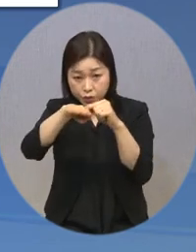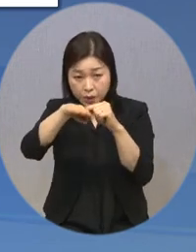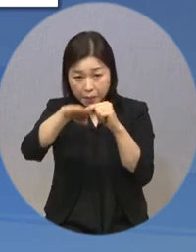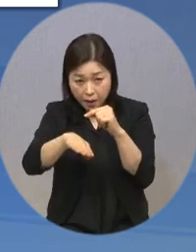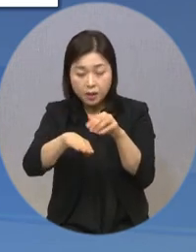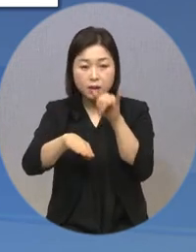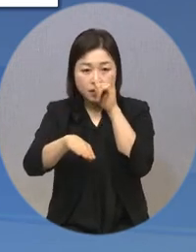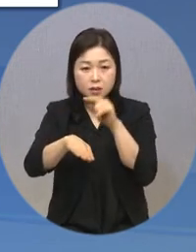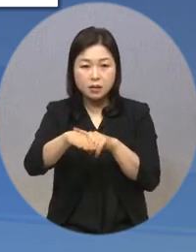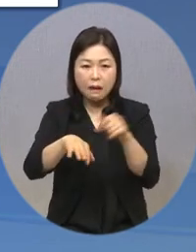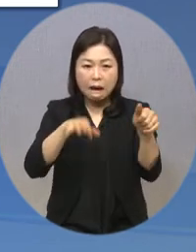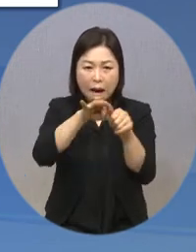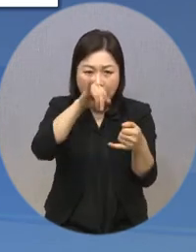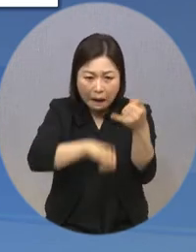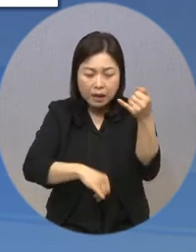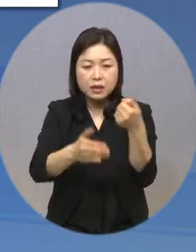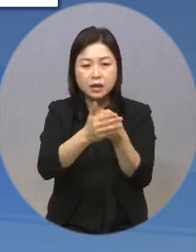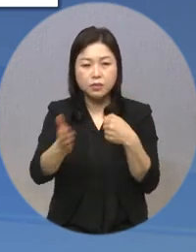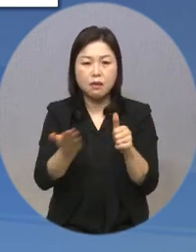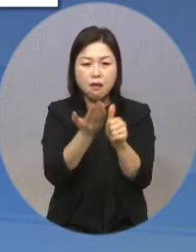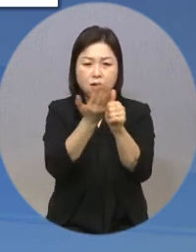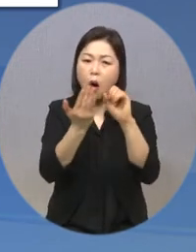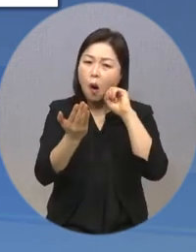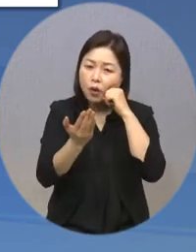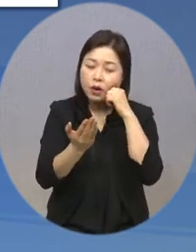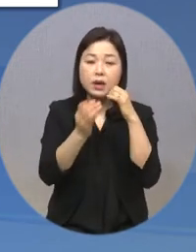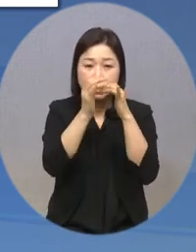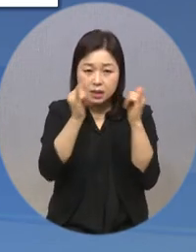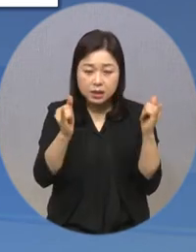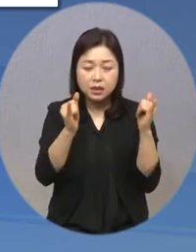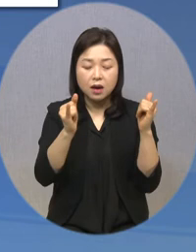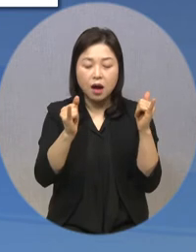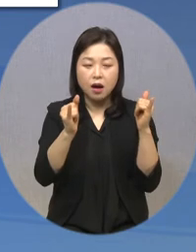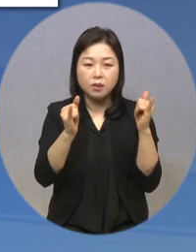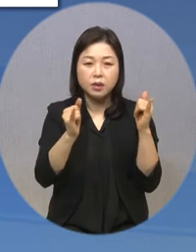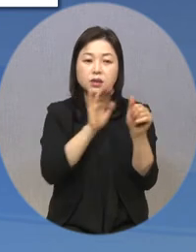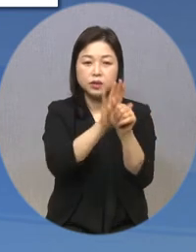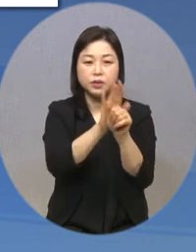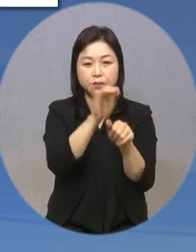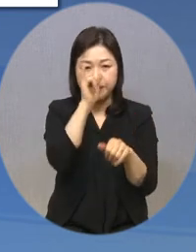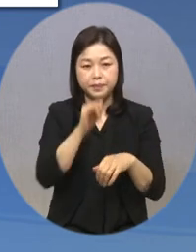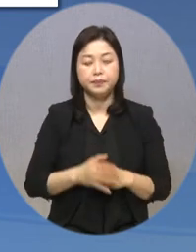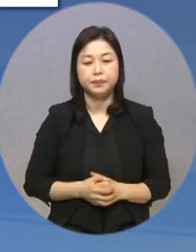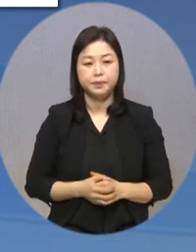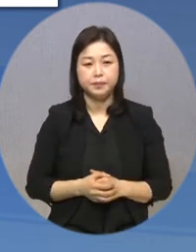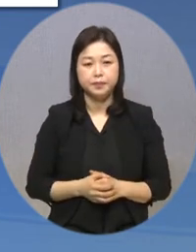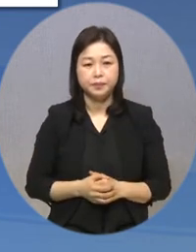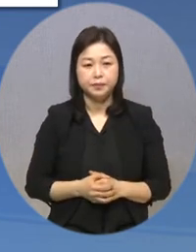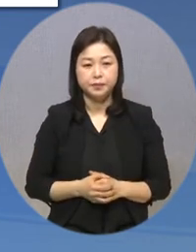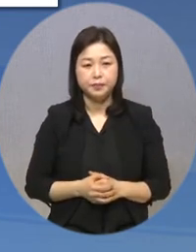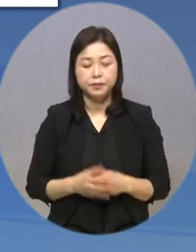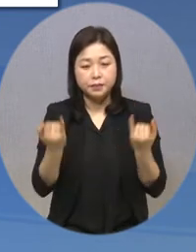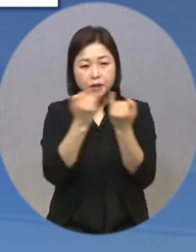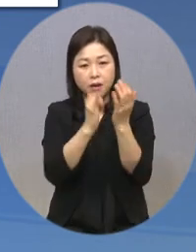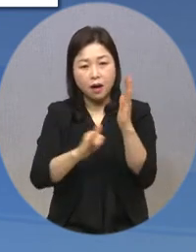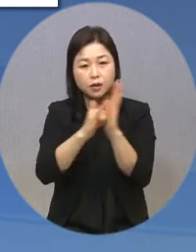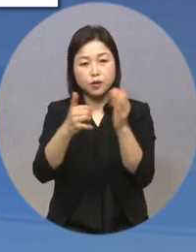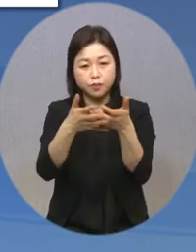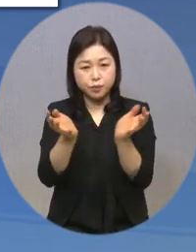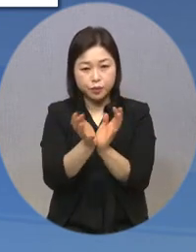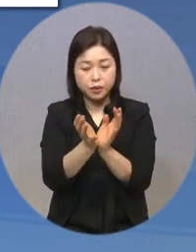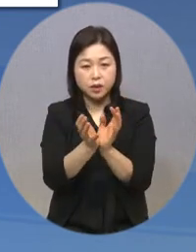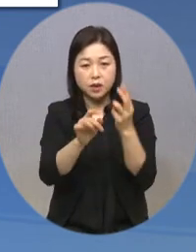채무불이행으로 양육의 어려움을 겪는 더욱 두텁게 지원합니다. 한편 여가부는 지난 10일 열린